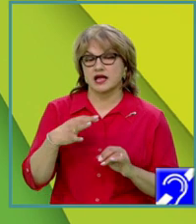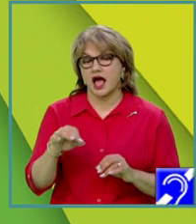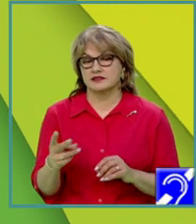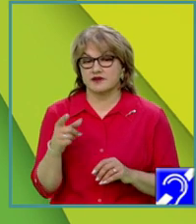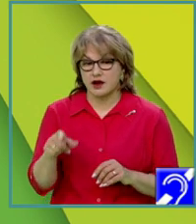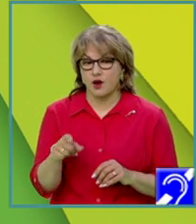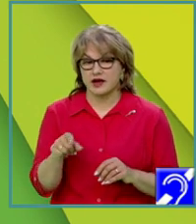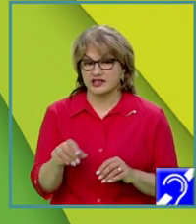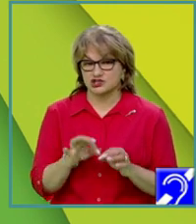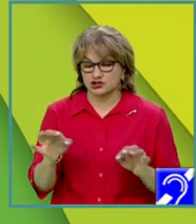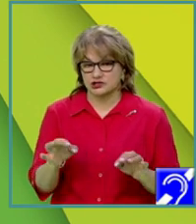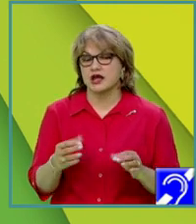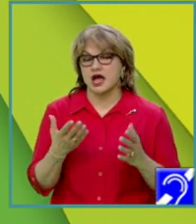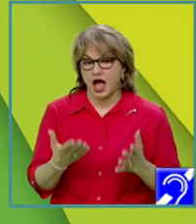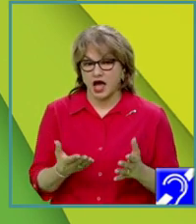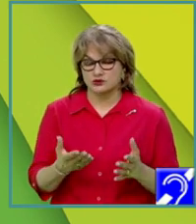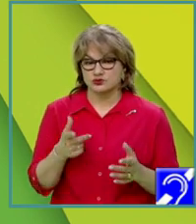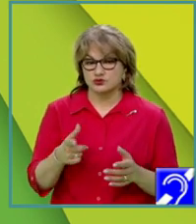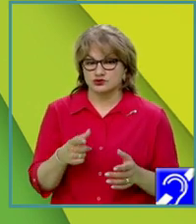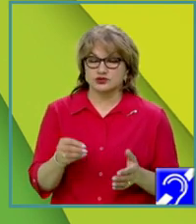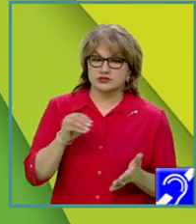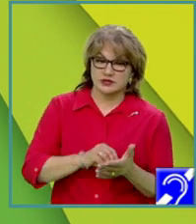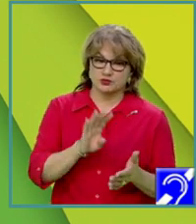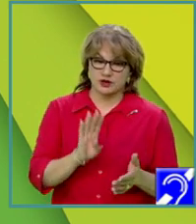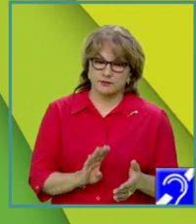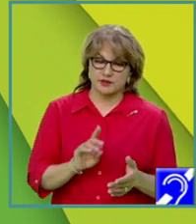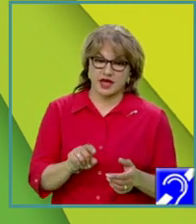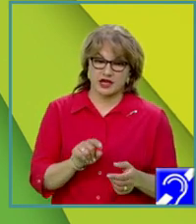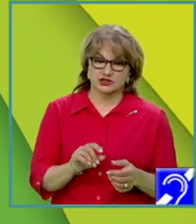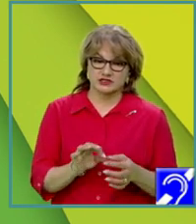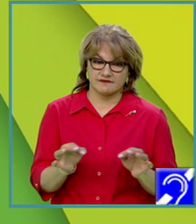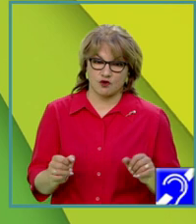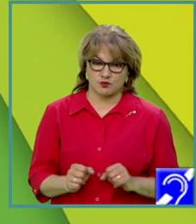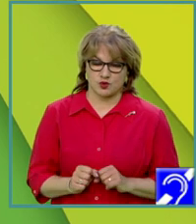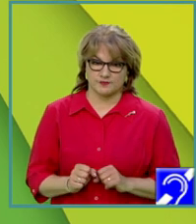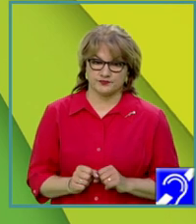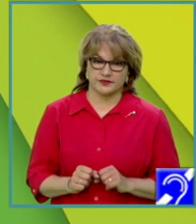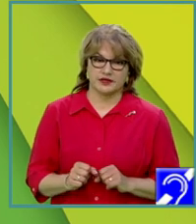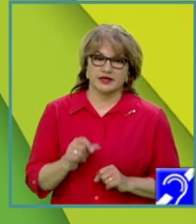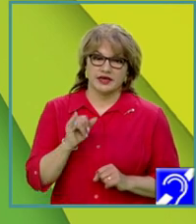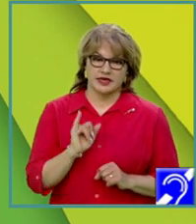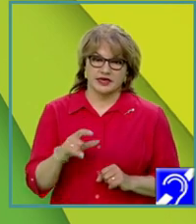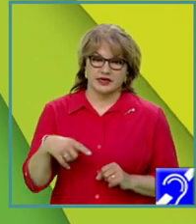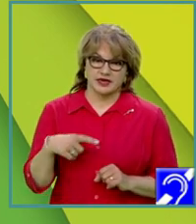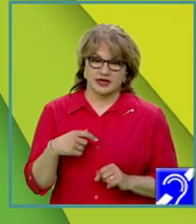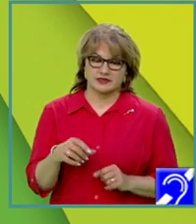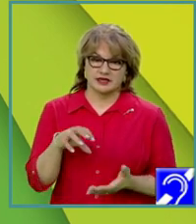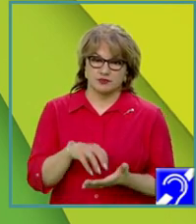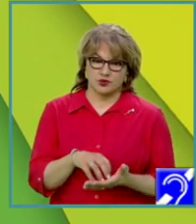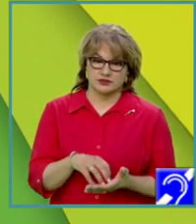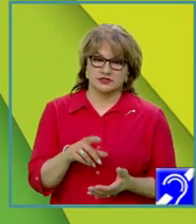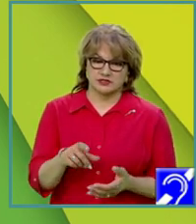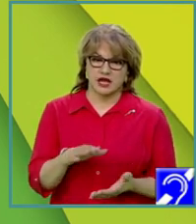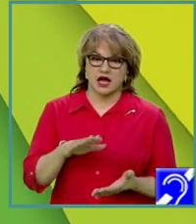momentul acela se reține în B cu această formulă, unde I reprezintă poziția